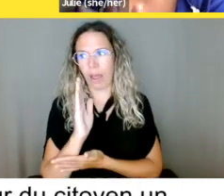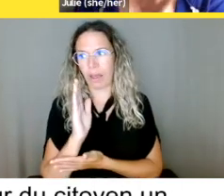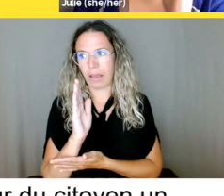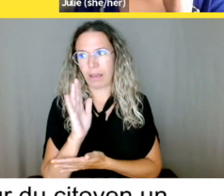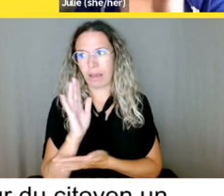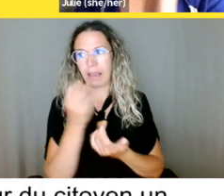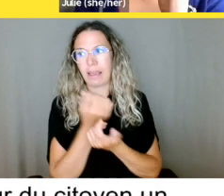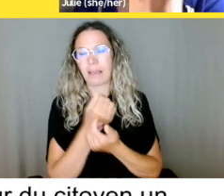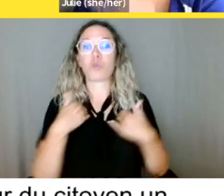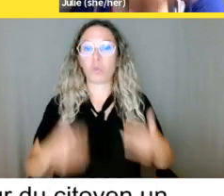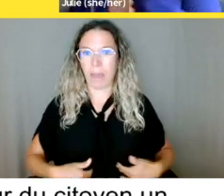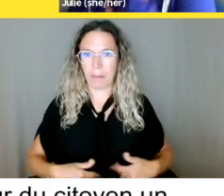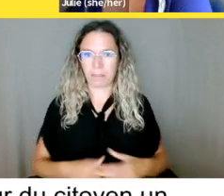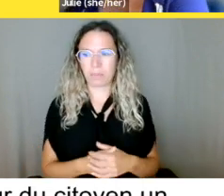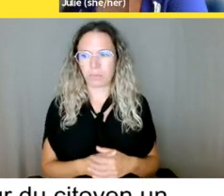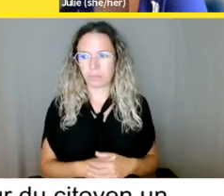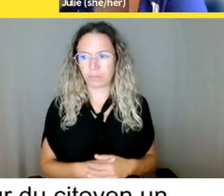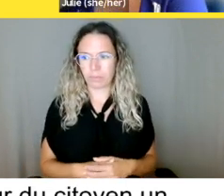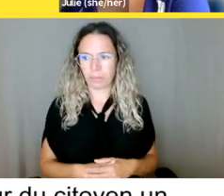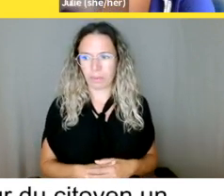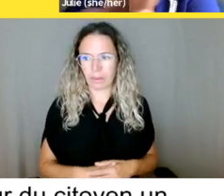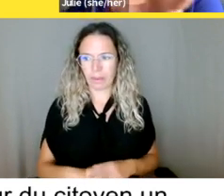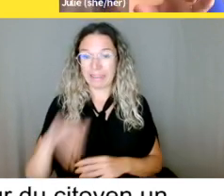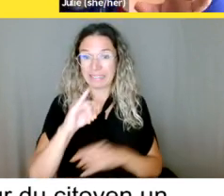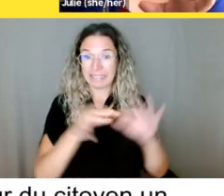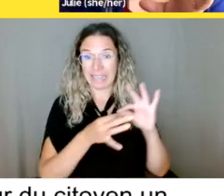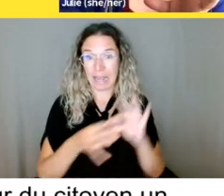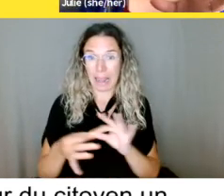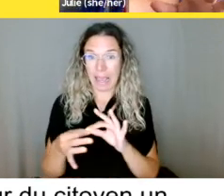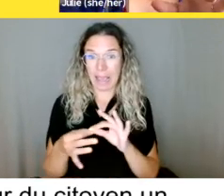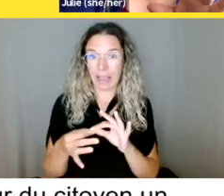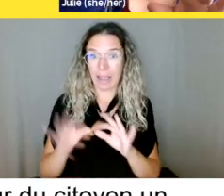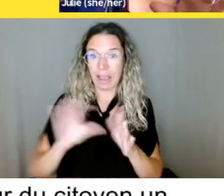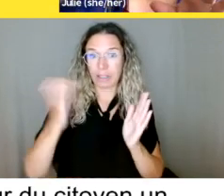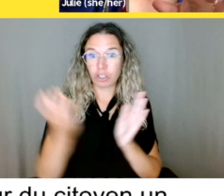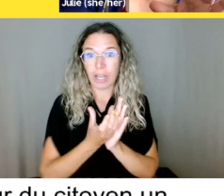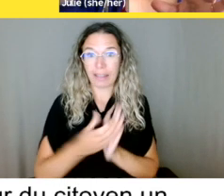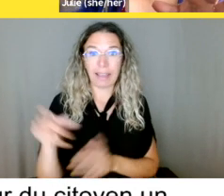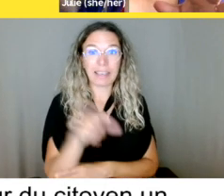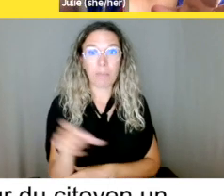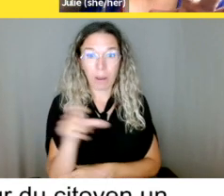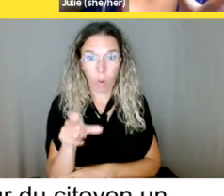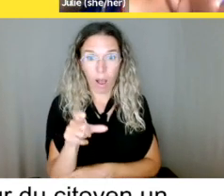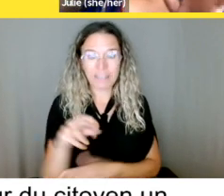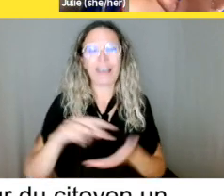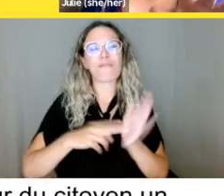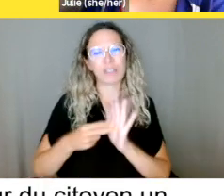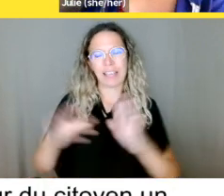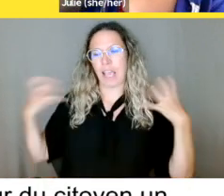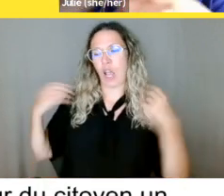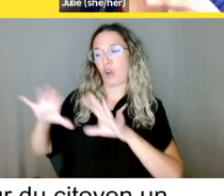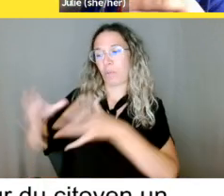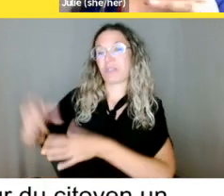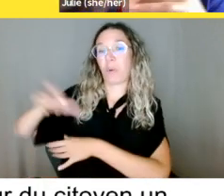québécoise, bien, là, c'est la Commission québécoise auprès de laquelle vous allez déposer la plainte.